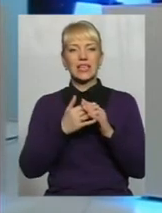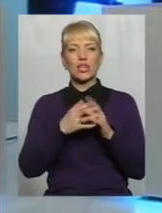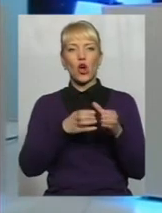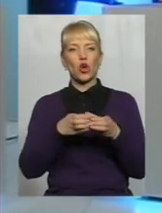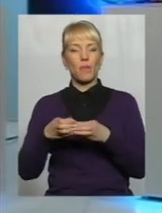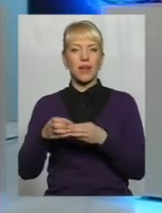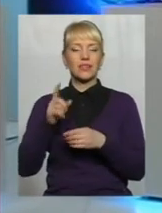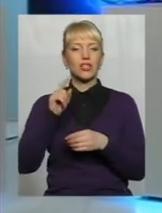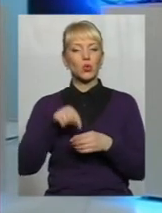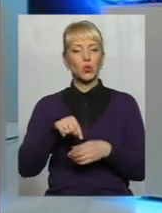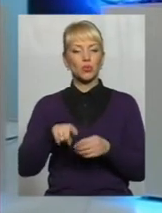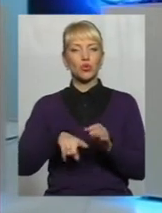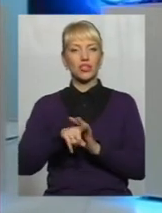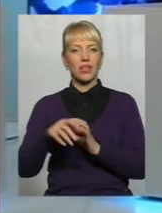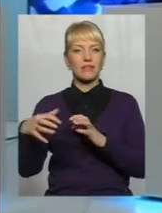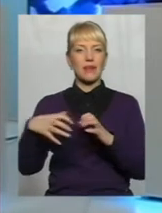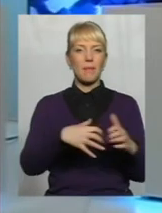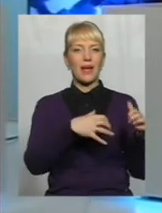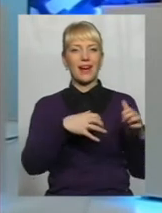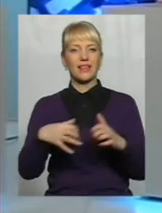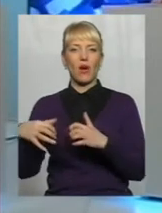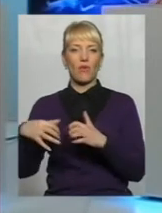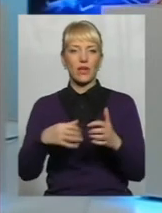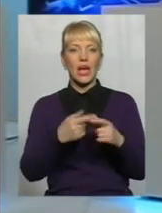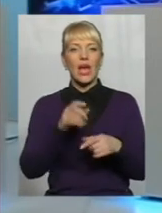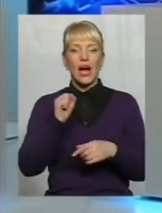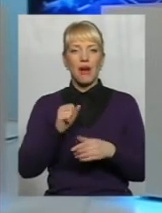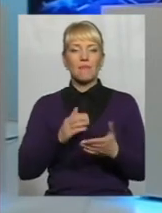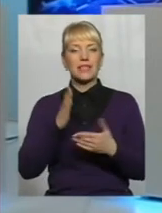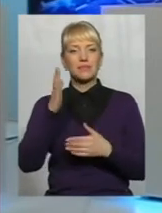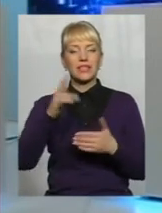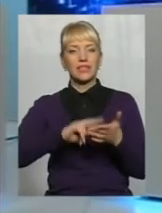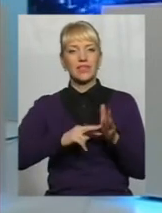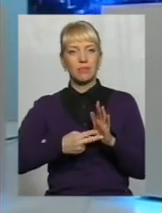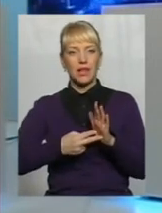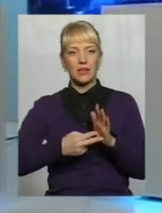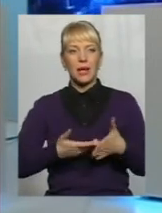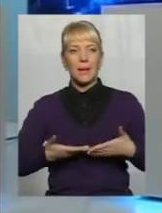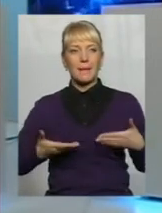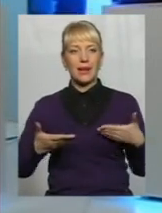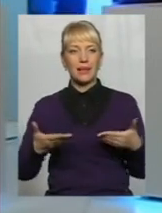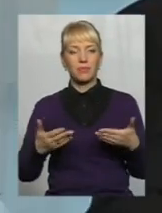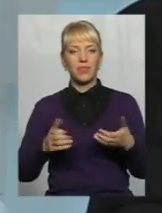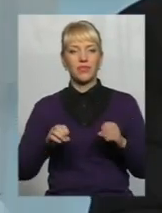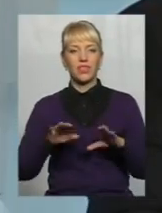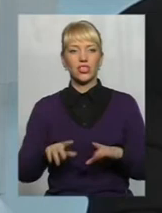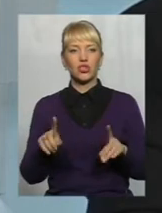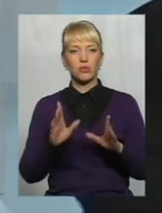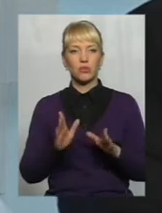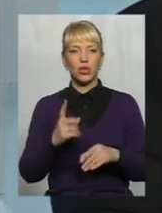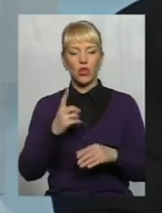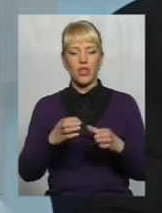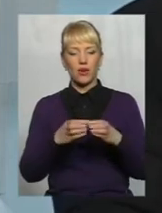вже починається перетягування Канада По перспективному плану ми вирішили, що буде одна